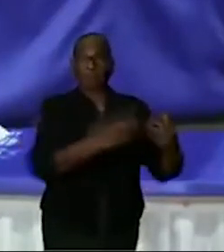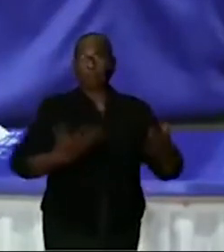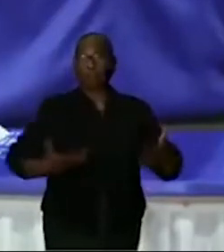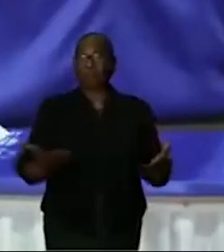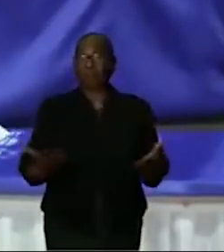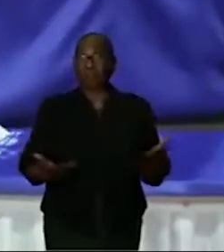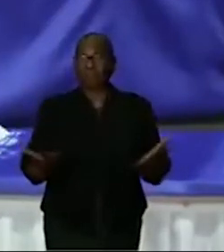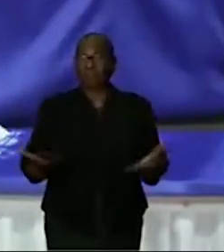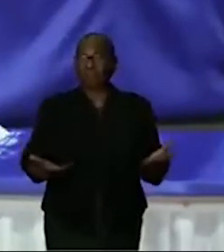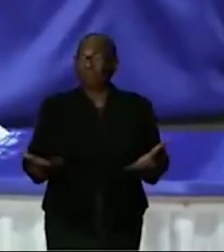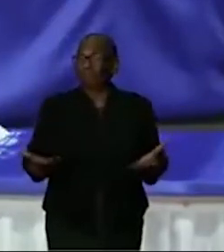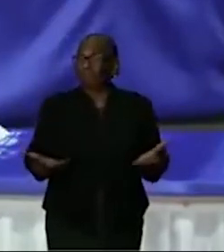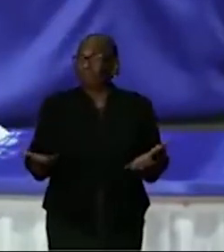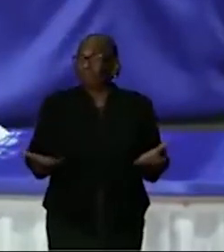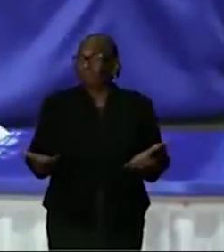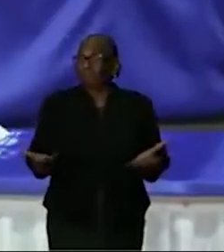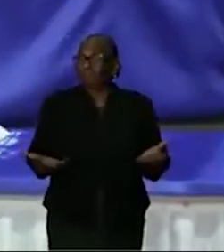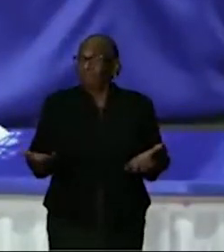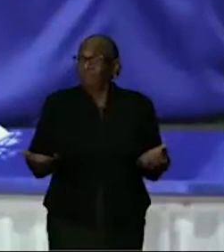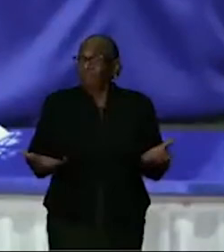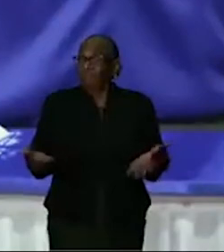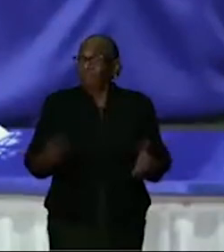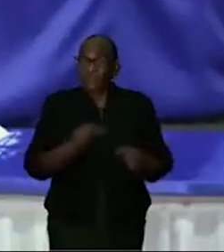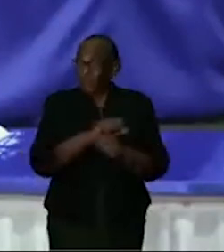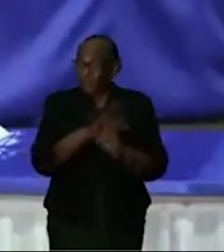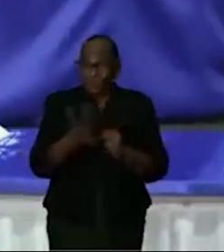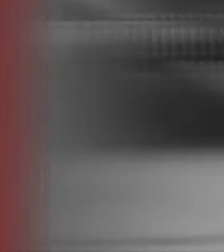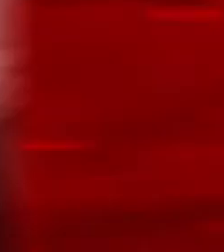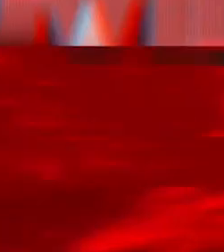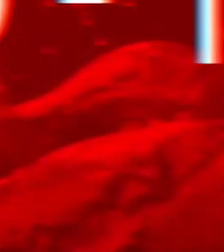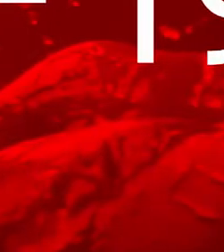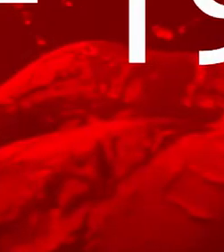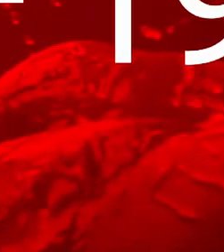En ze waren er al, want we hadden al COVID in Suriname.